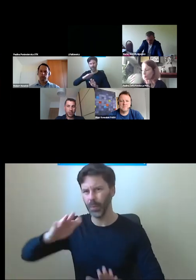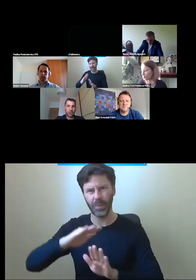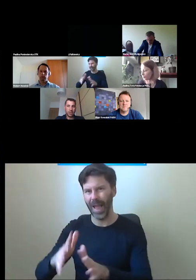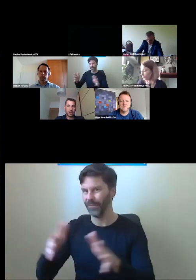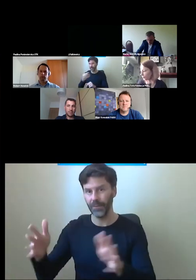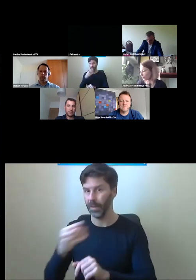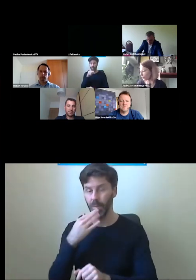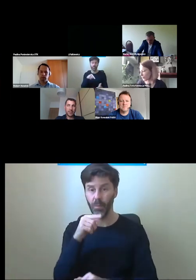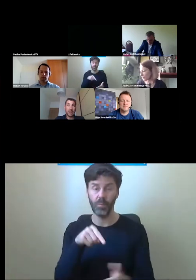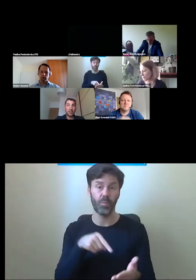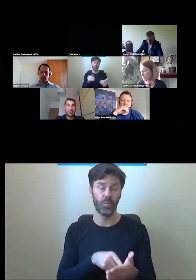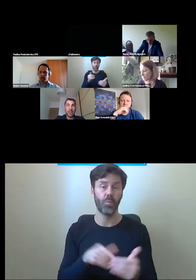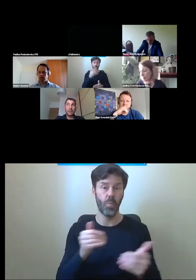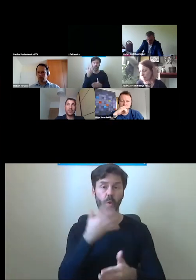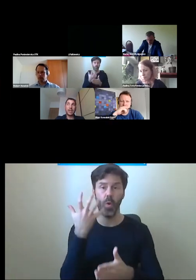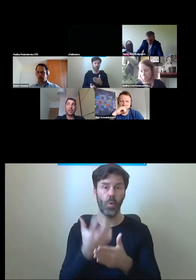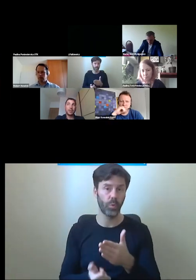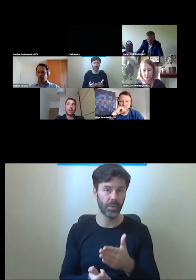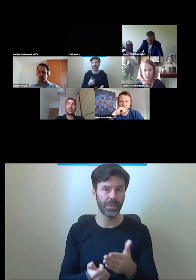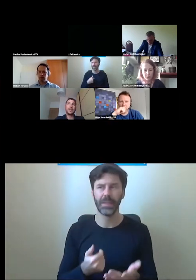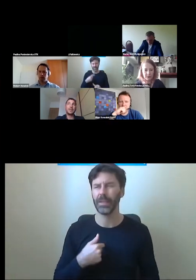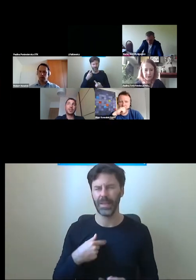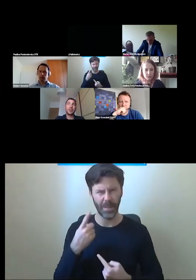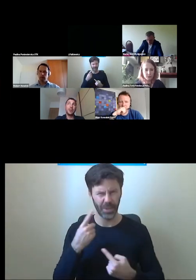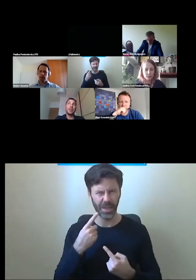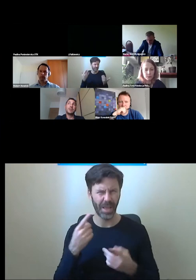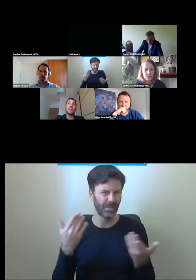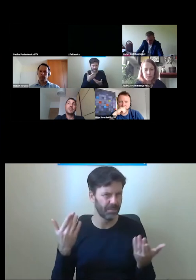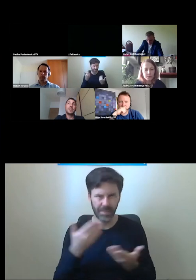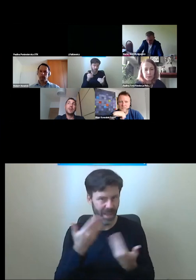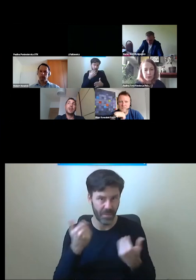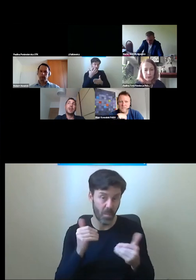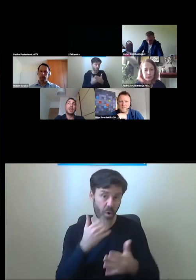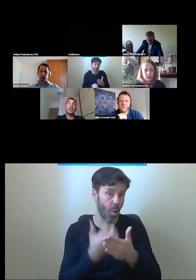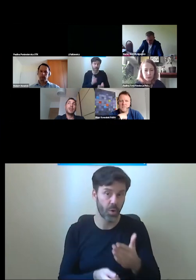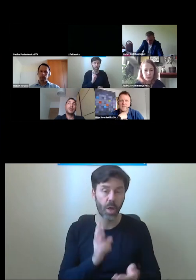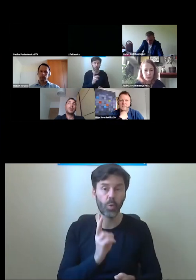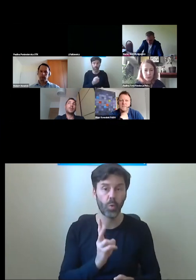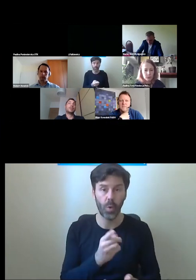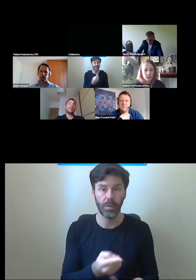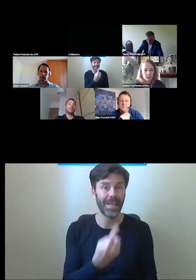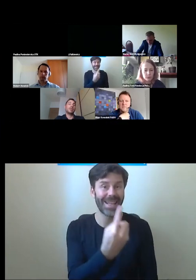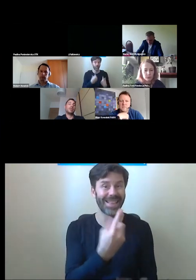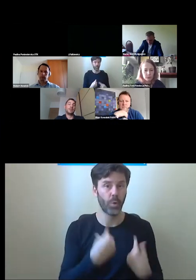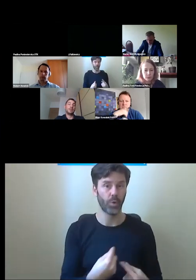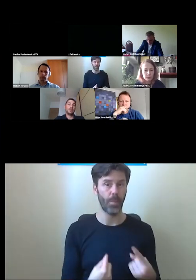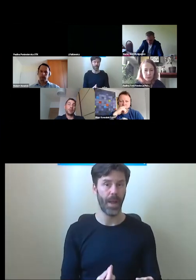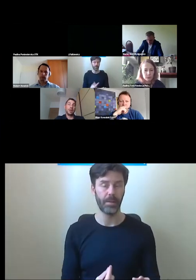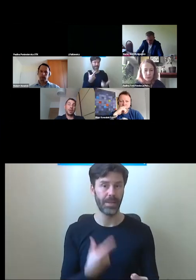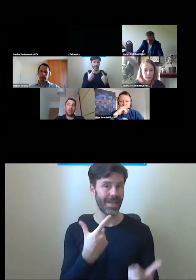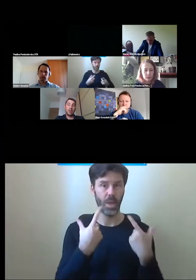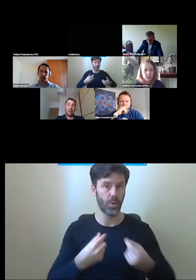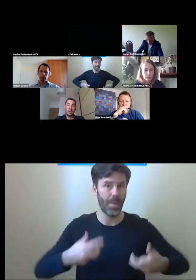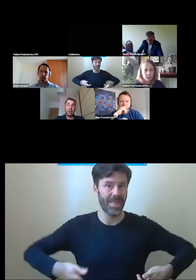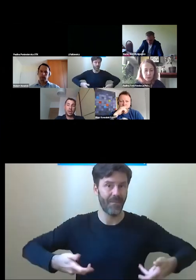z tego korzystać, tak mi się przynajmniej wydaje, proszę mi poprawić w razie czego. Przede wszystkim jedna osoba poruszająca się na wózku